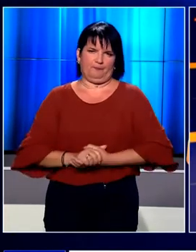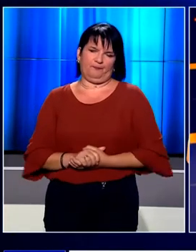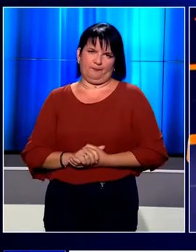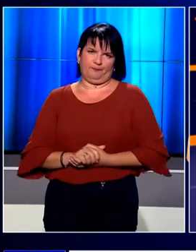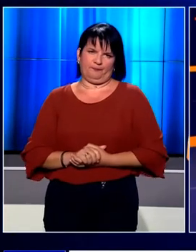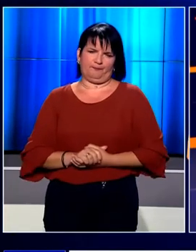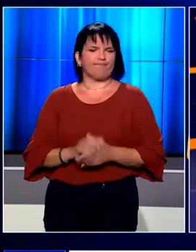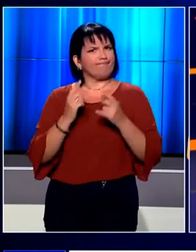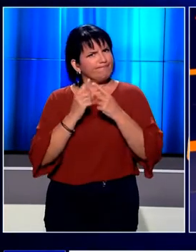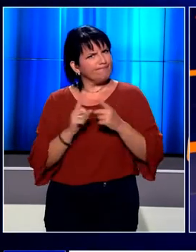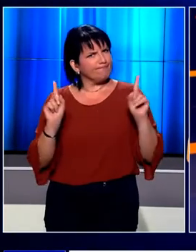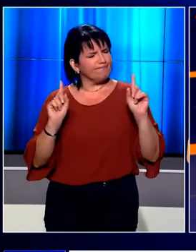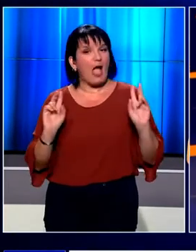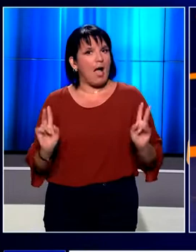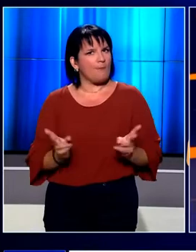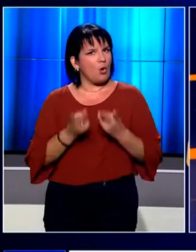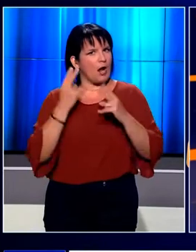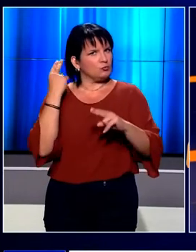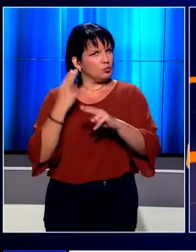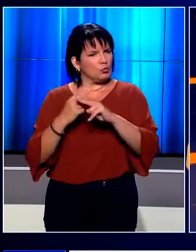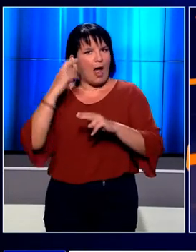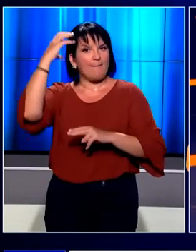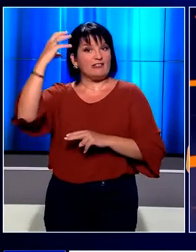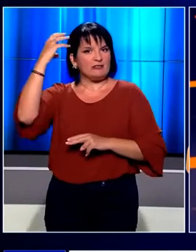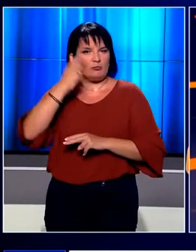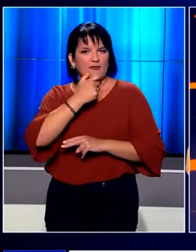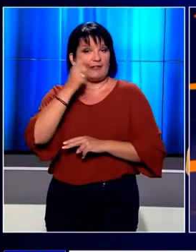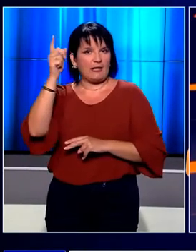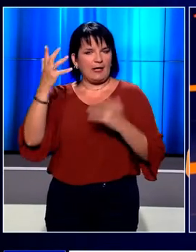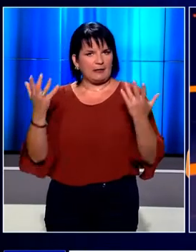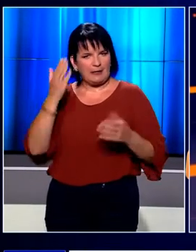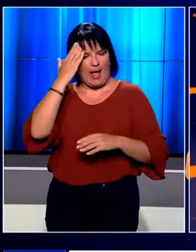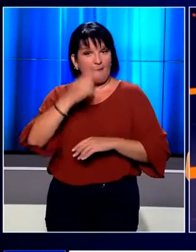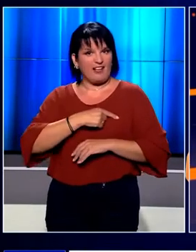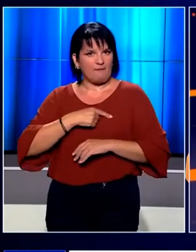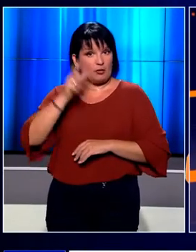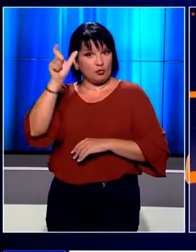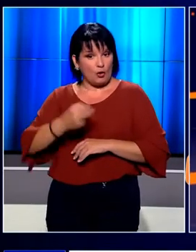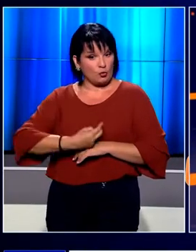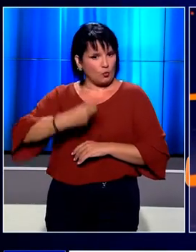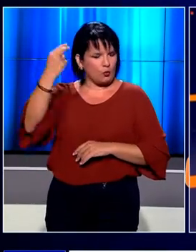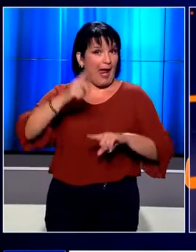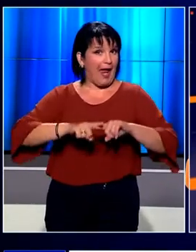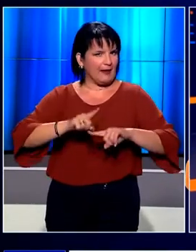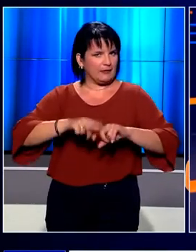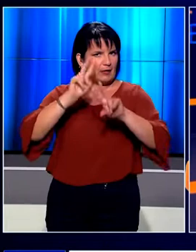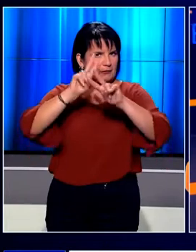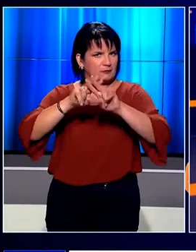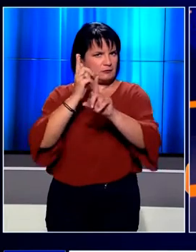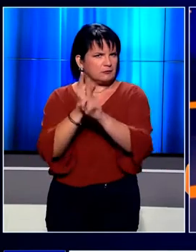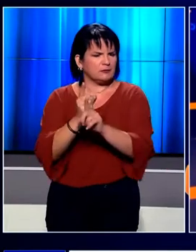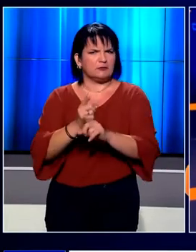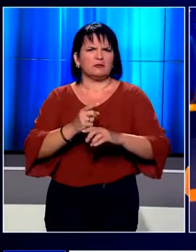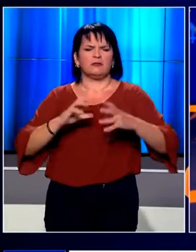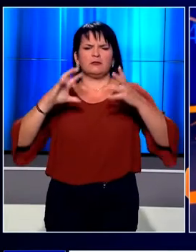Σε μια σημαντική ανακάλυψη προχώρησαν επιστήμονες στη Μεγάλη Βρετανία με επικεφαλής έναν Έλληνα αστρονόμο καθώς εντόπισαν